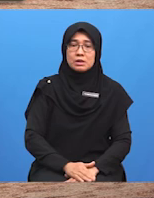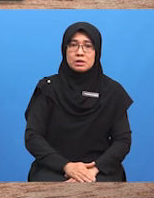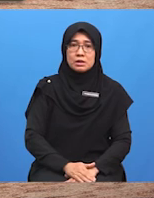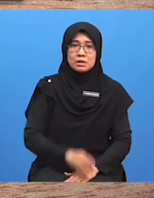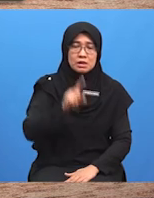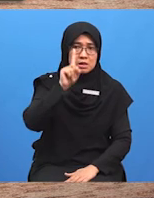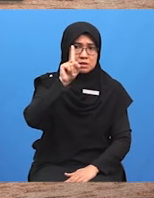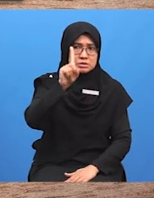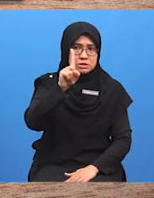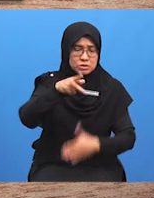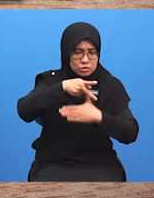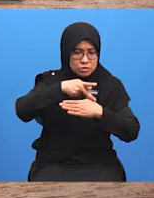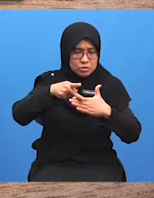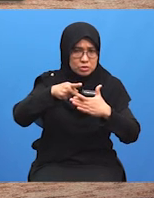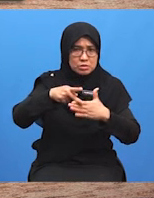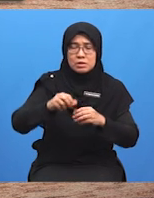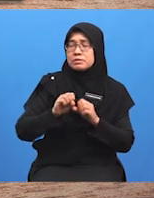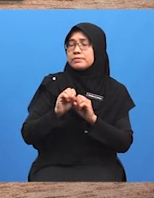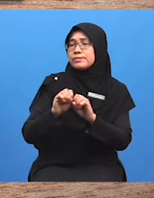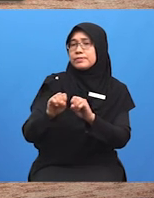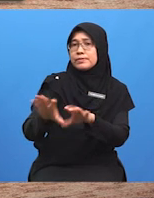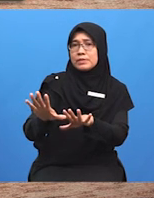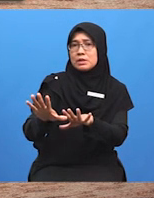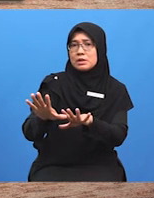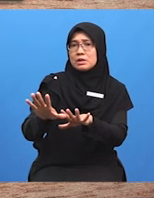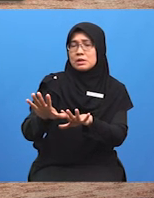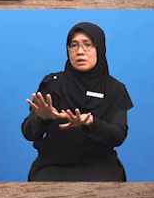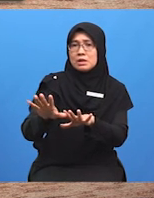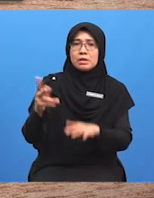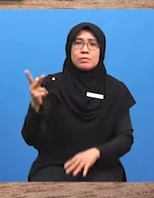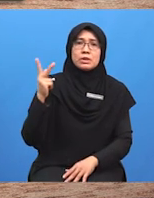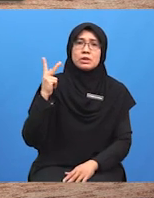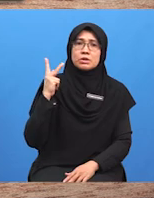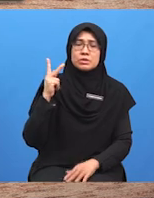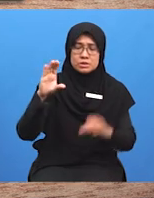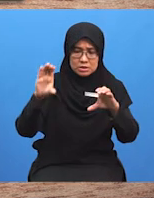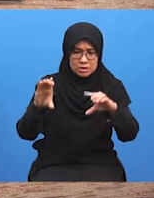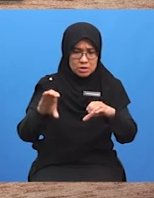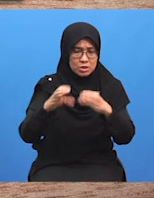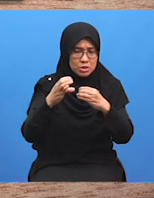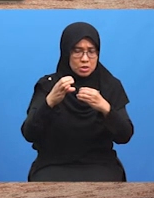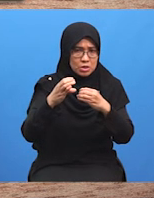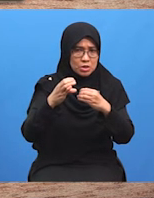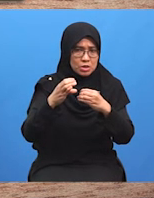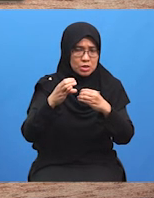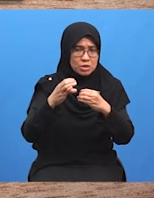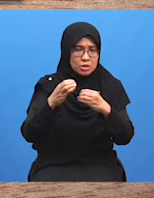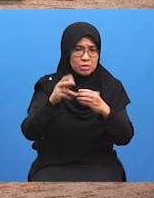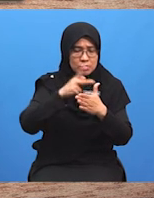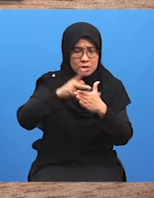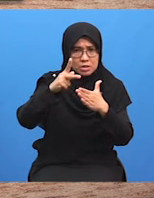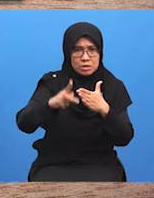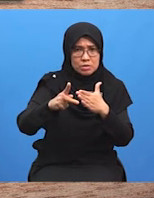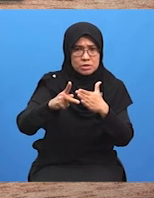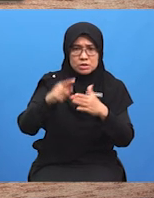mengabaikan kuasa Membuat keputusan dengan niat untuk menangguhkan perundingan ke sesi lain